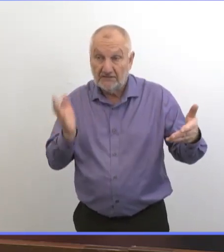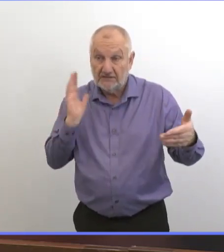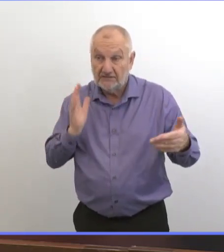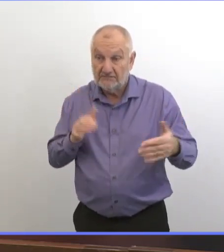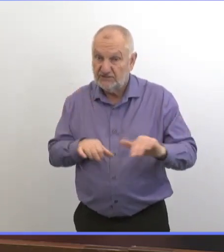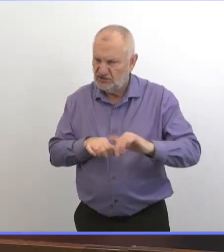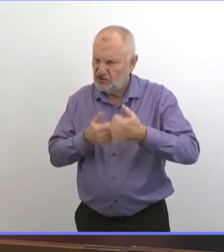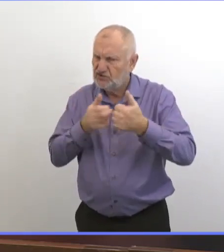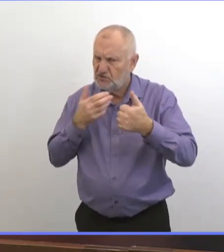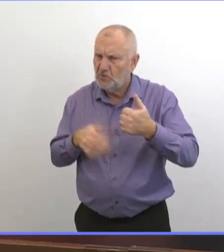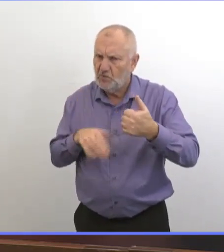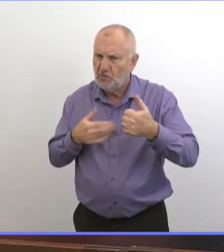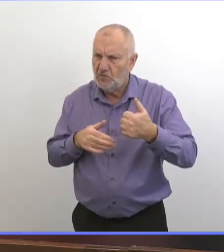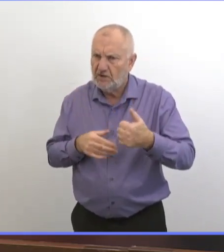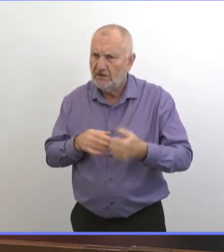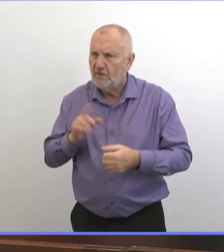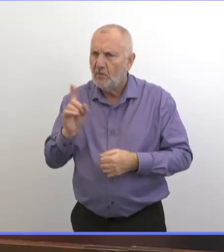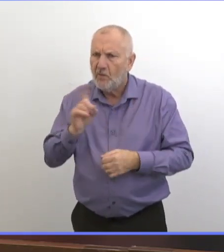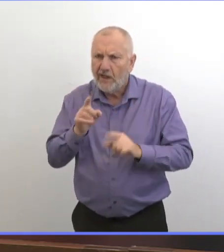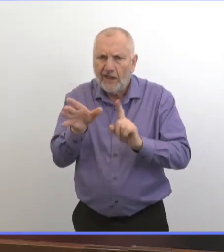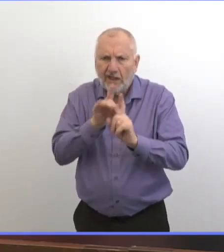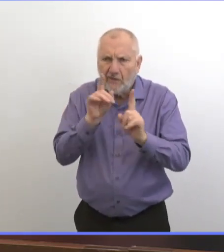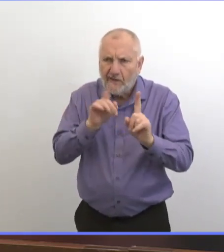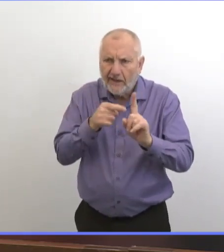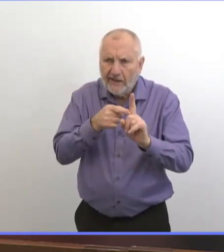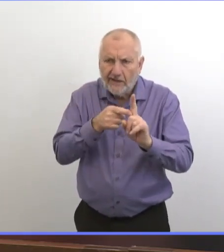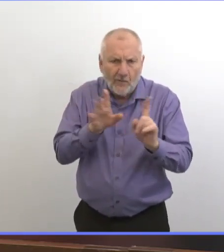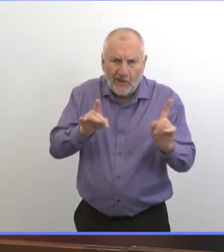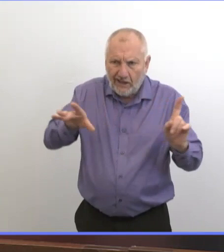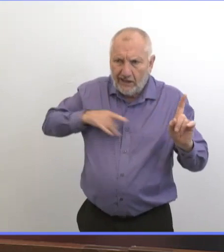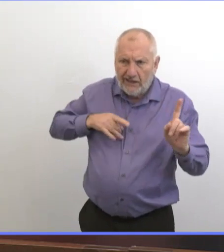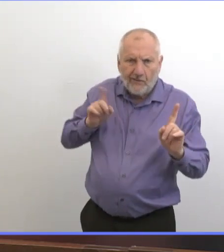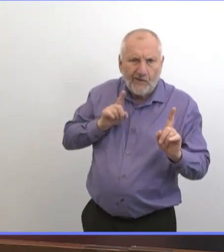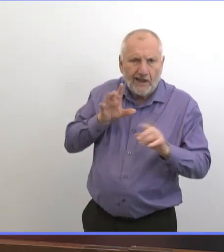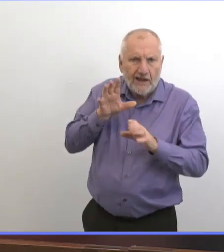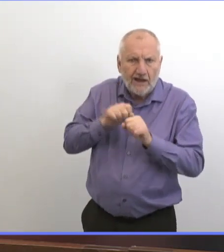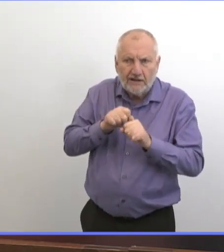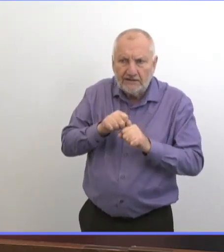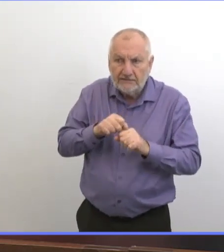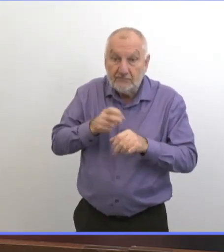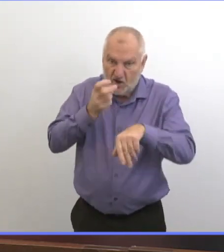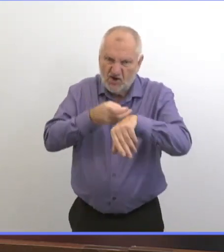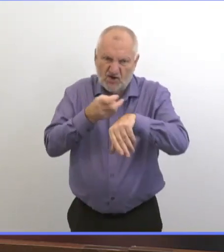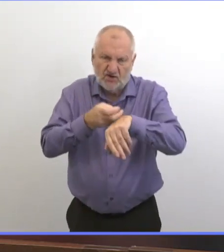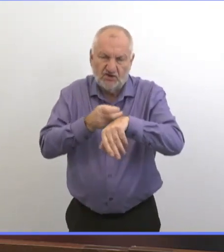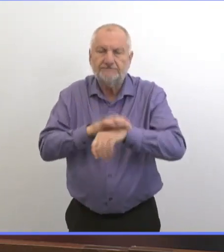d'un endroit où le virus a été attrapé,